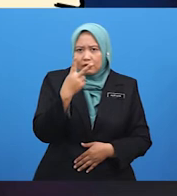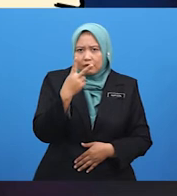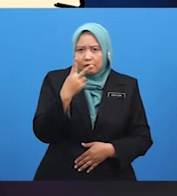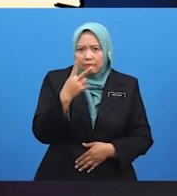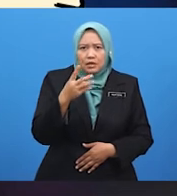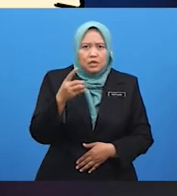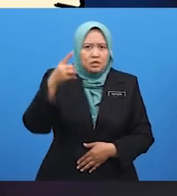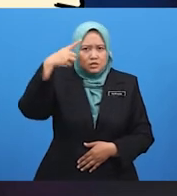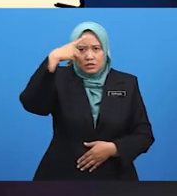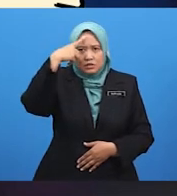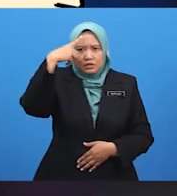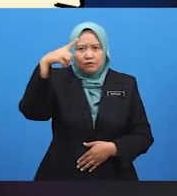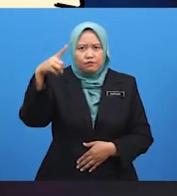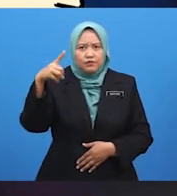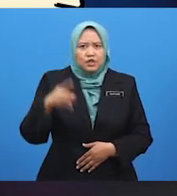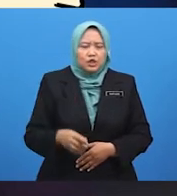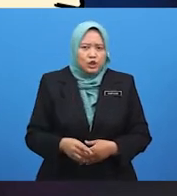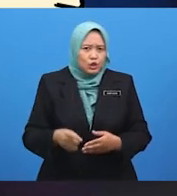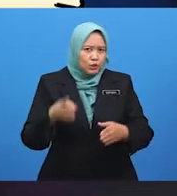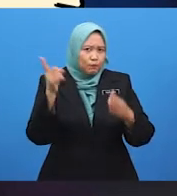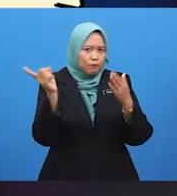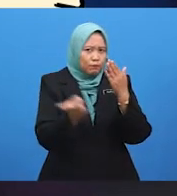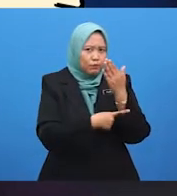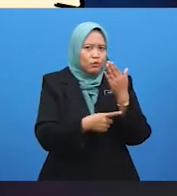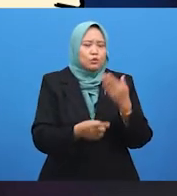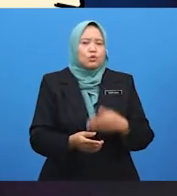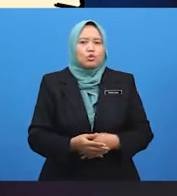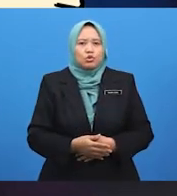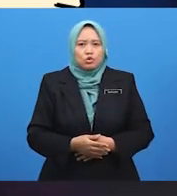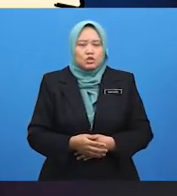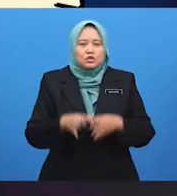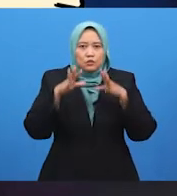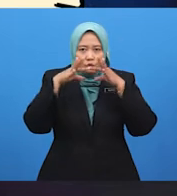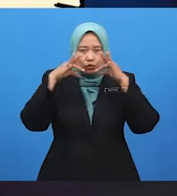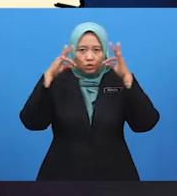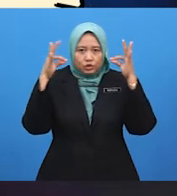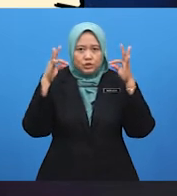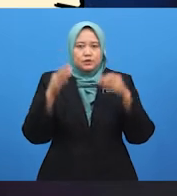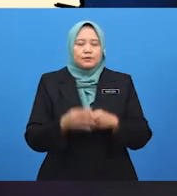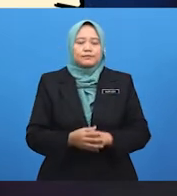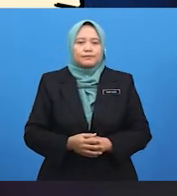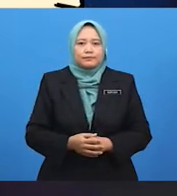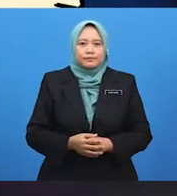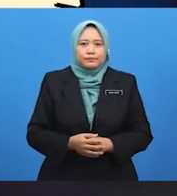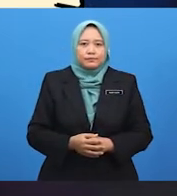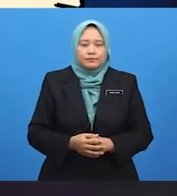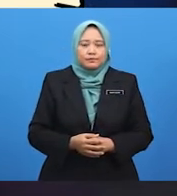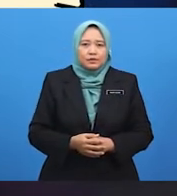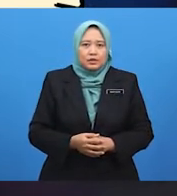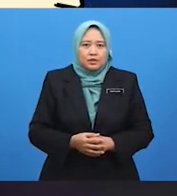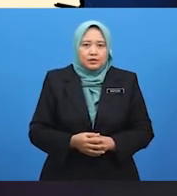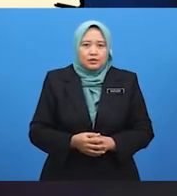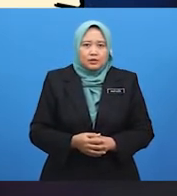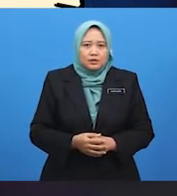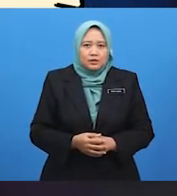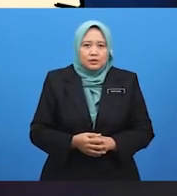kucing liar yang menimbulkan masalah kepada jiran. Azmil dan Peiling menyelamatkan kucing